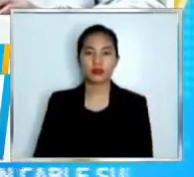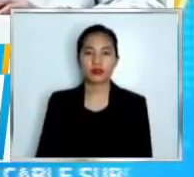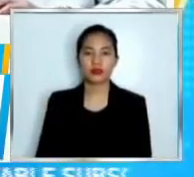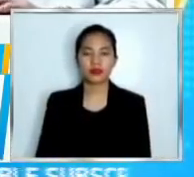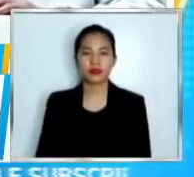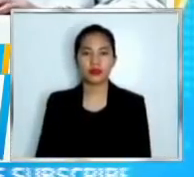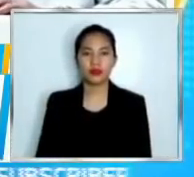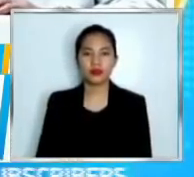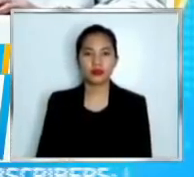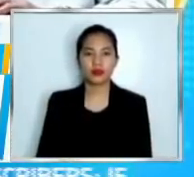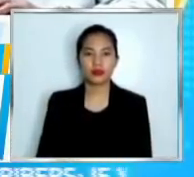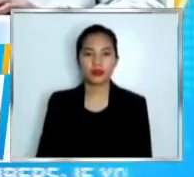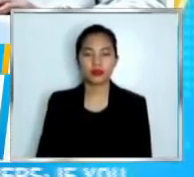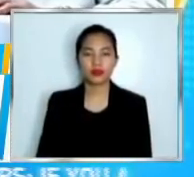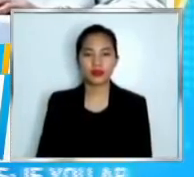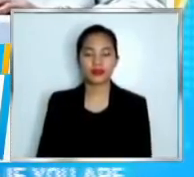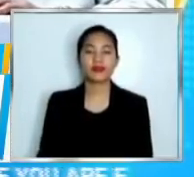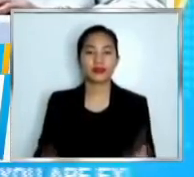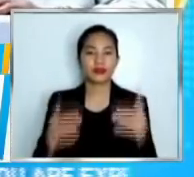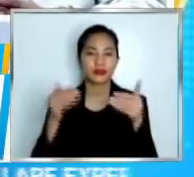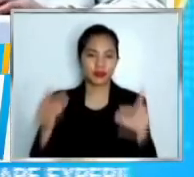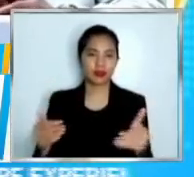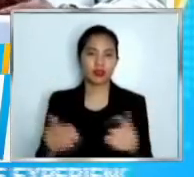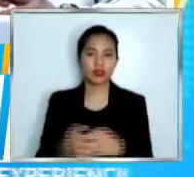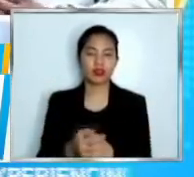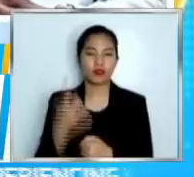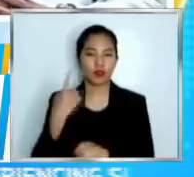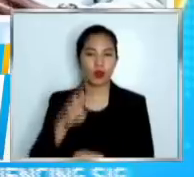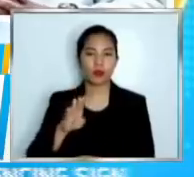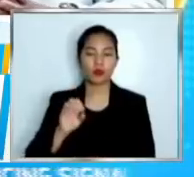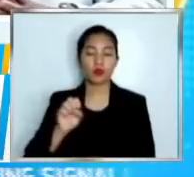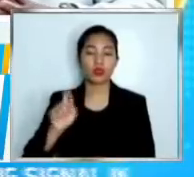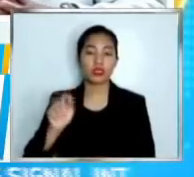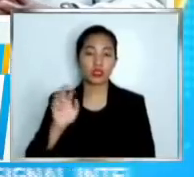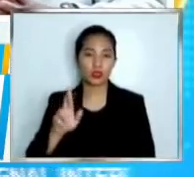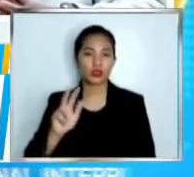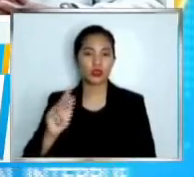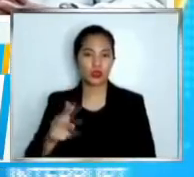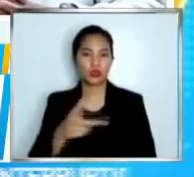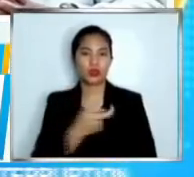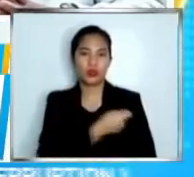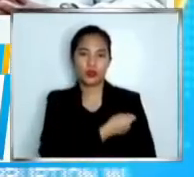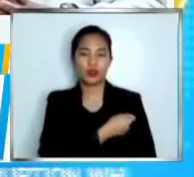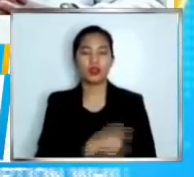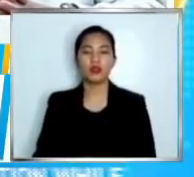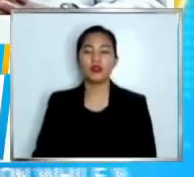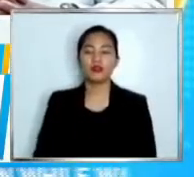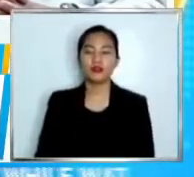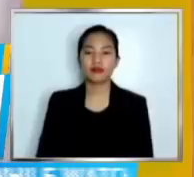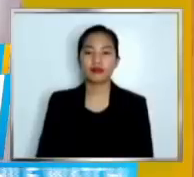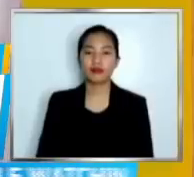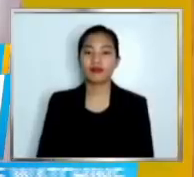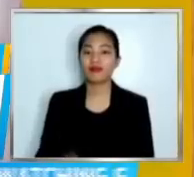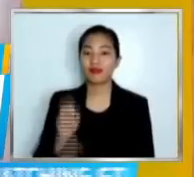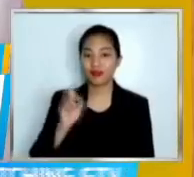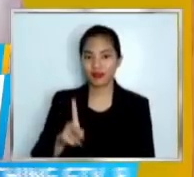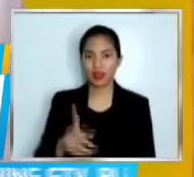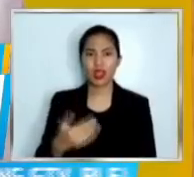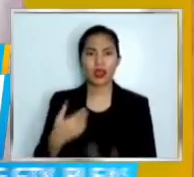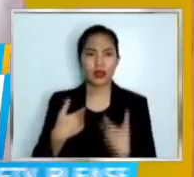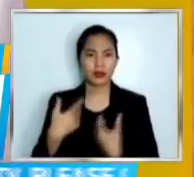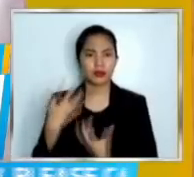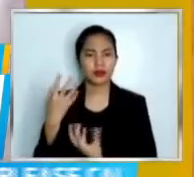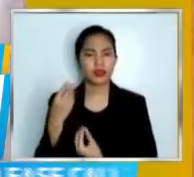pag-sulong itong ating booster sa policy implementation. Okay, Secretary, may naiulat po kami na isa pong